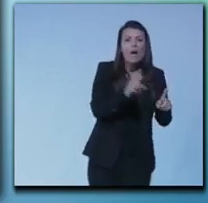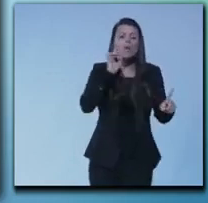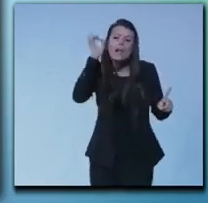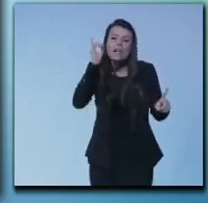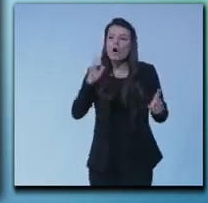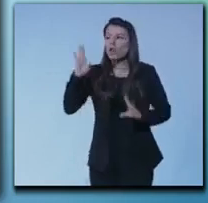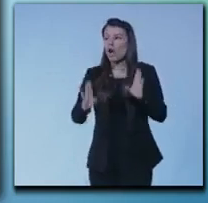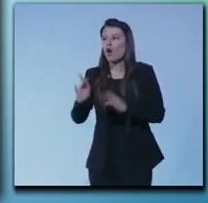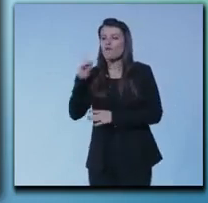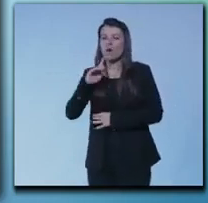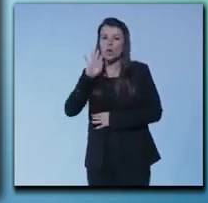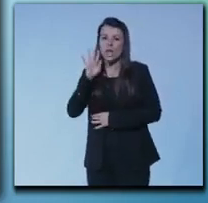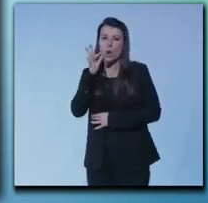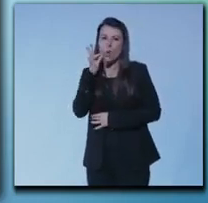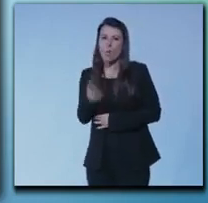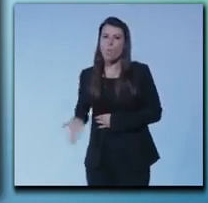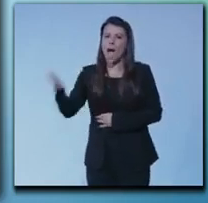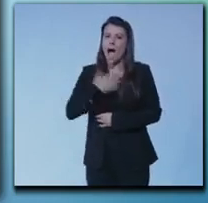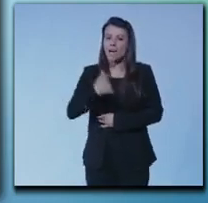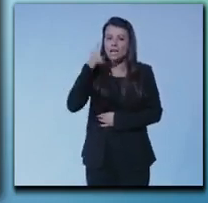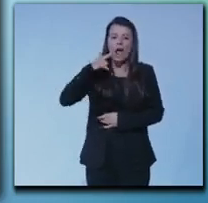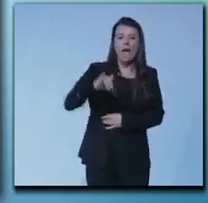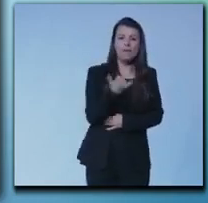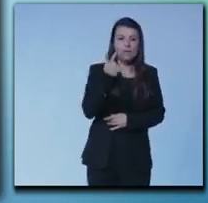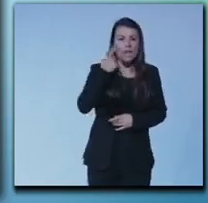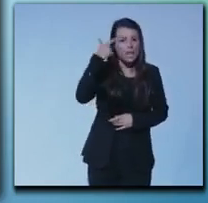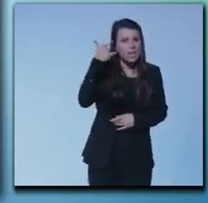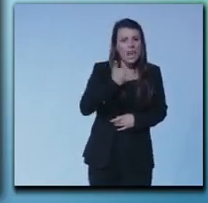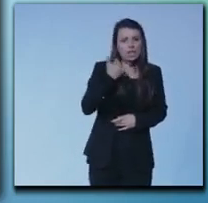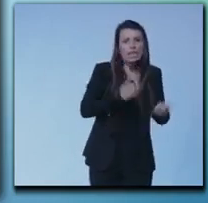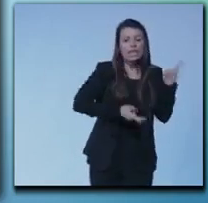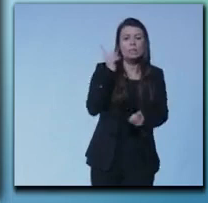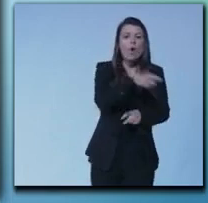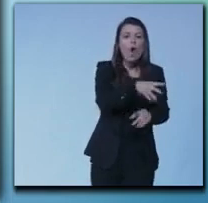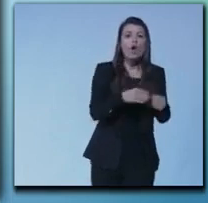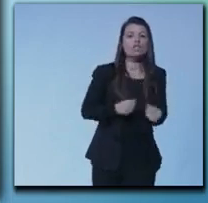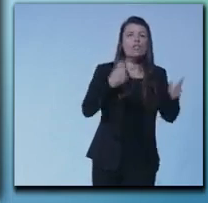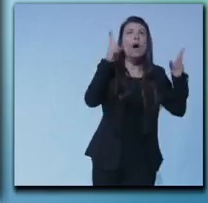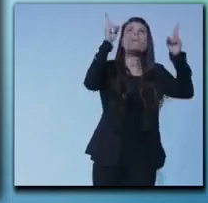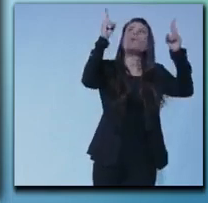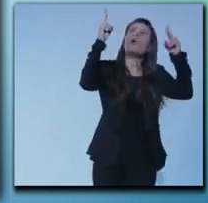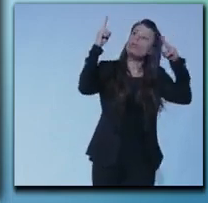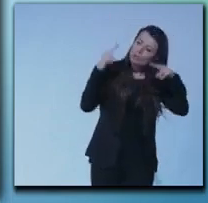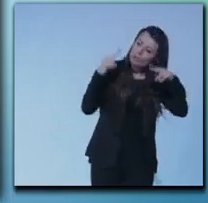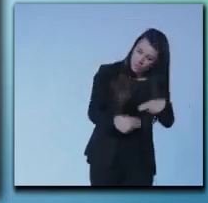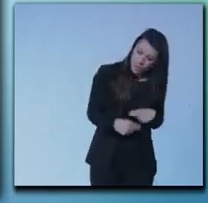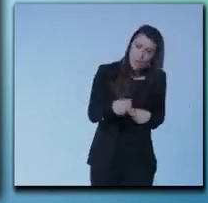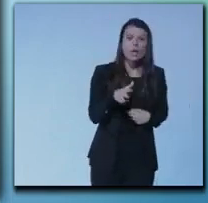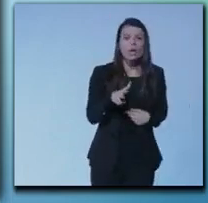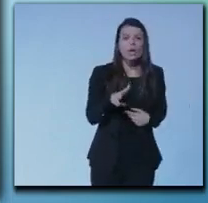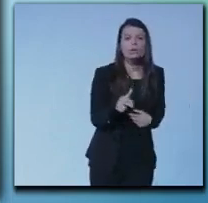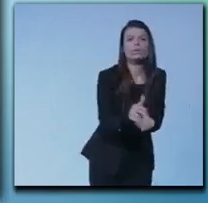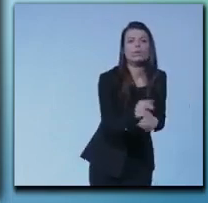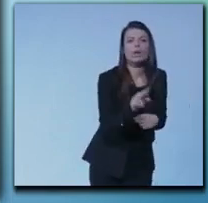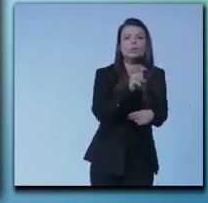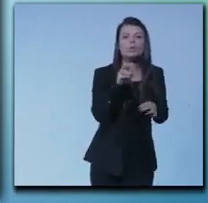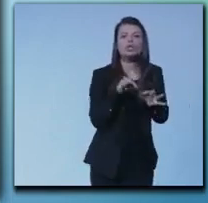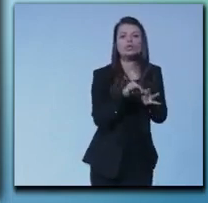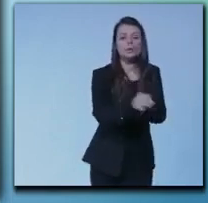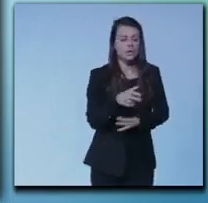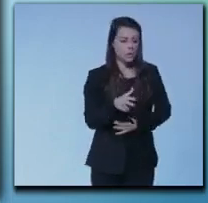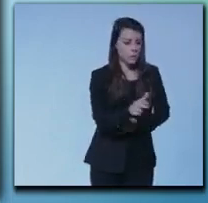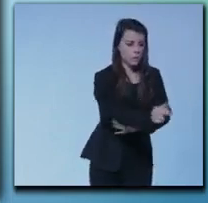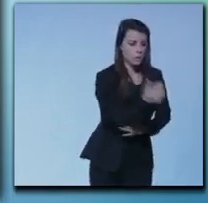rende conto che se ti sta per crollare il ponte in testa fa quei 200 metri che ti mettono in salvo tu ricostruisci il ponte